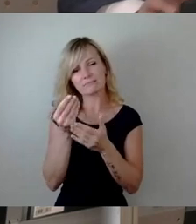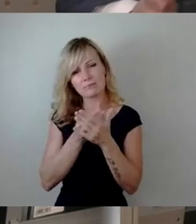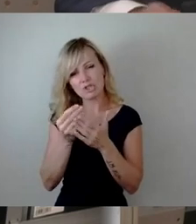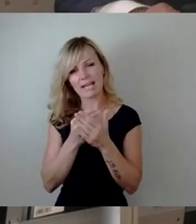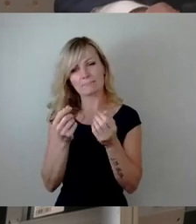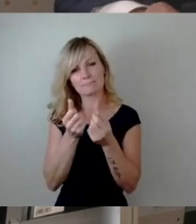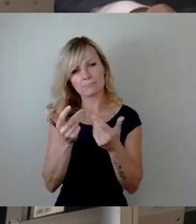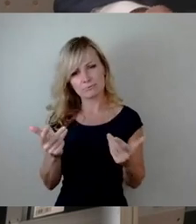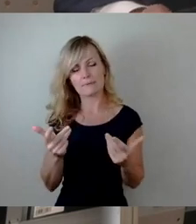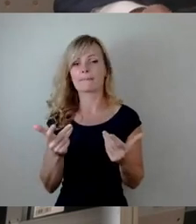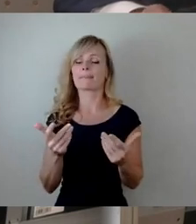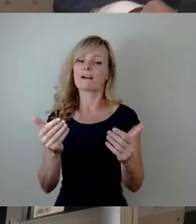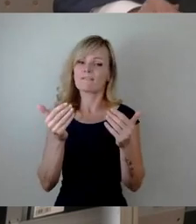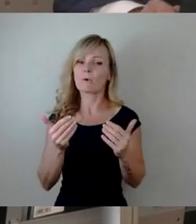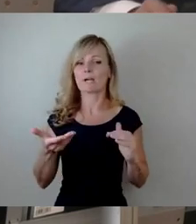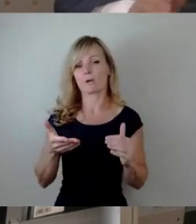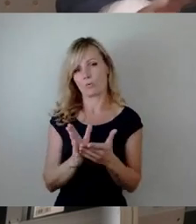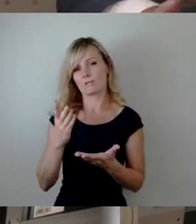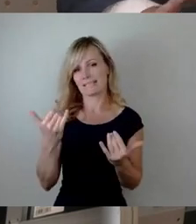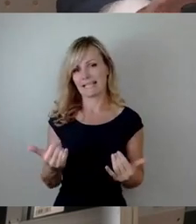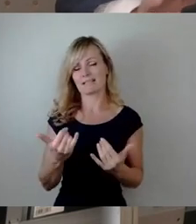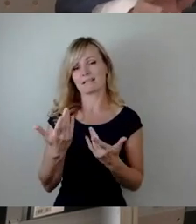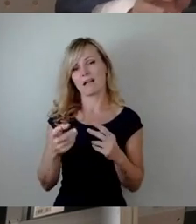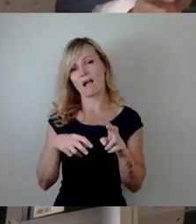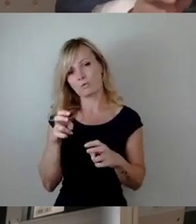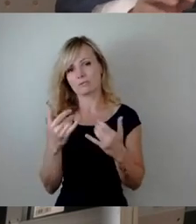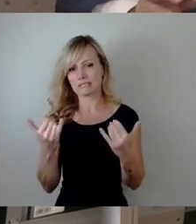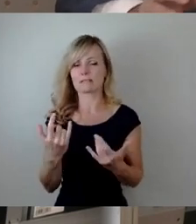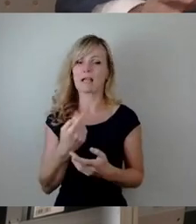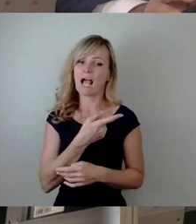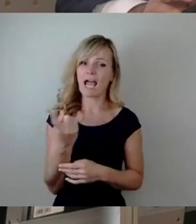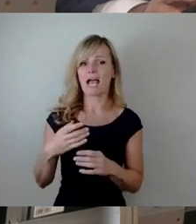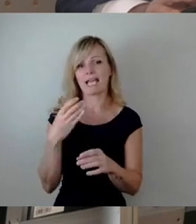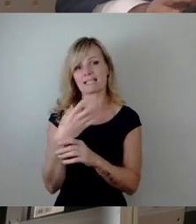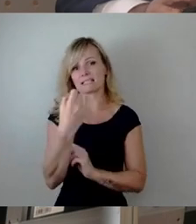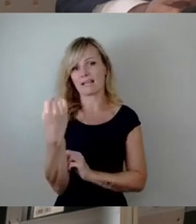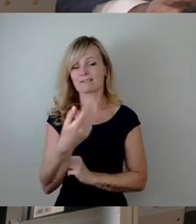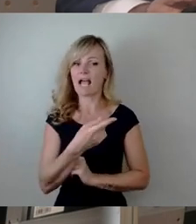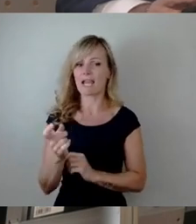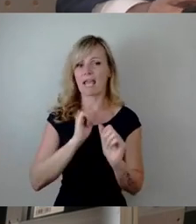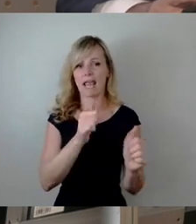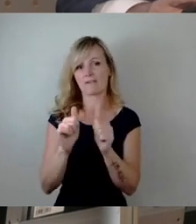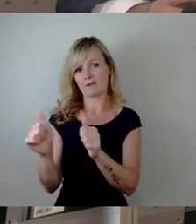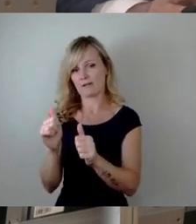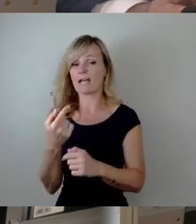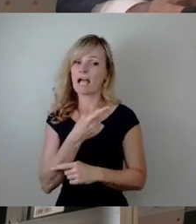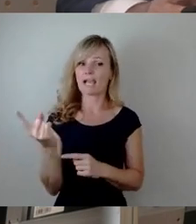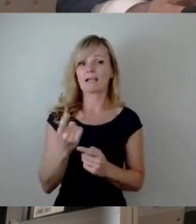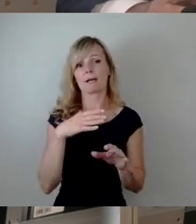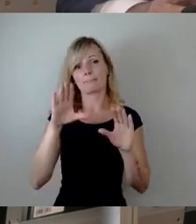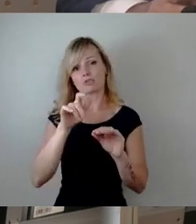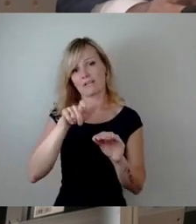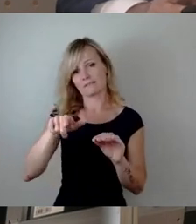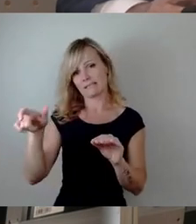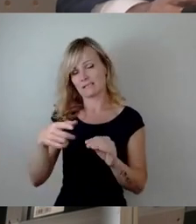nutzen, um mich bei allen Einsatzkräften, allen Helferinnen und Helfern und allen Beschäftigten der Stadtverwaltung ganz herzlich